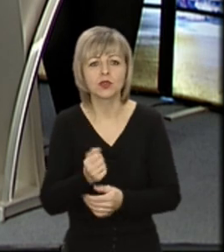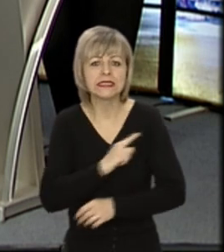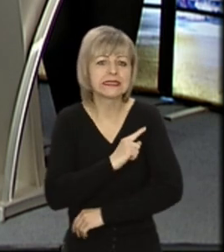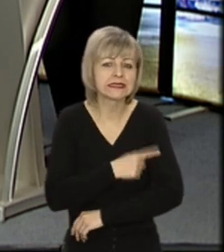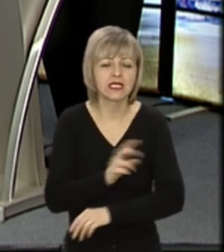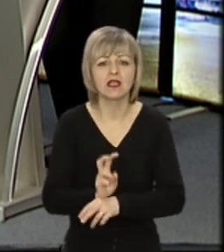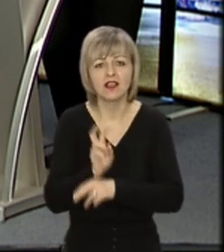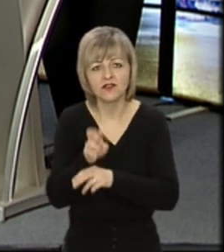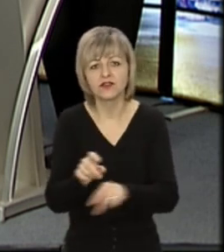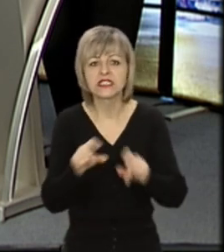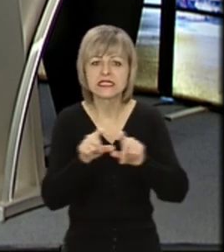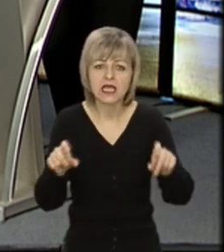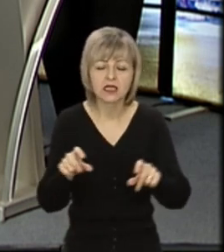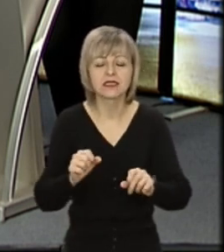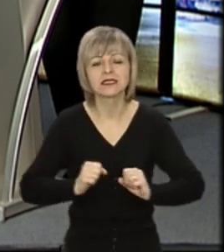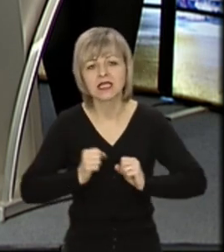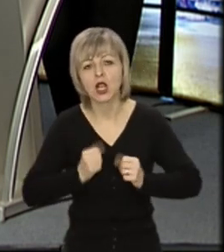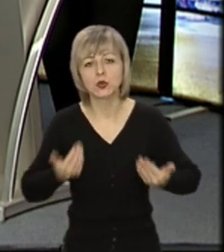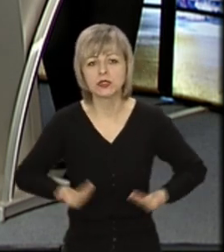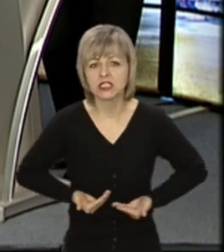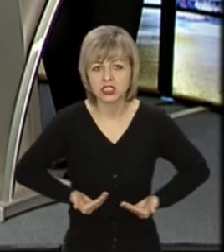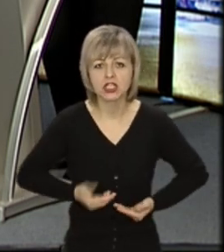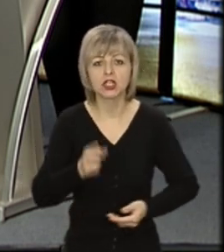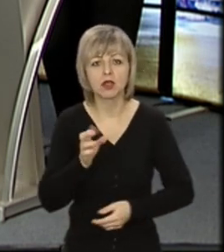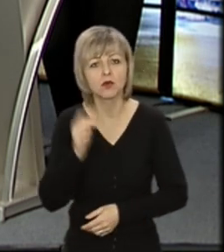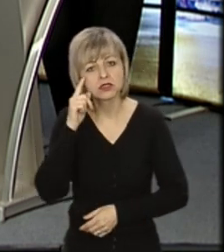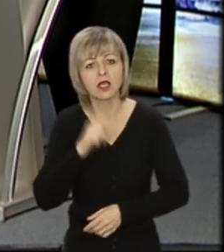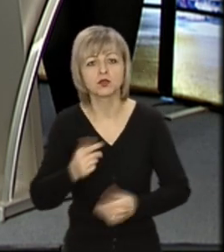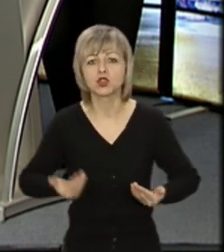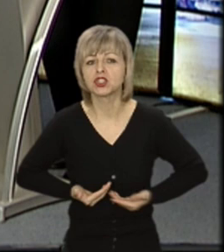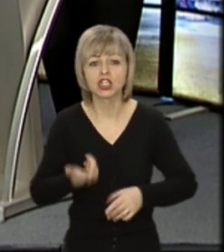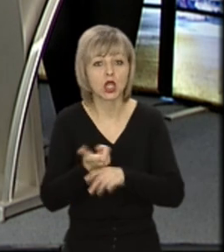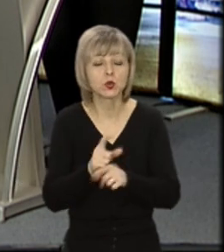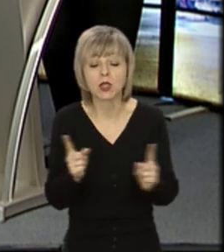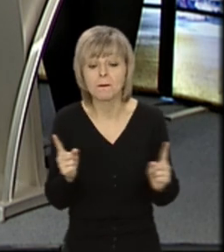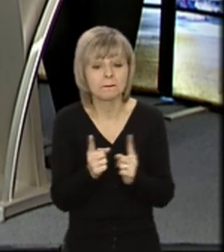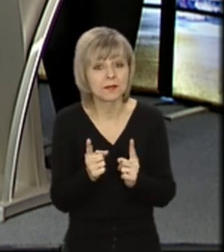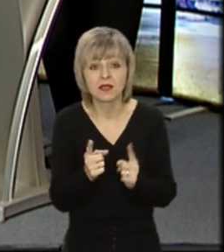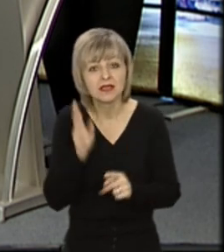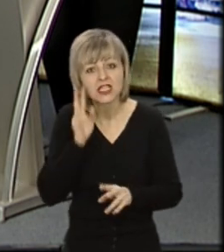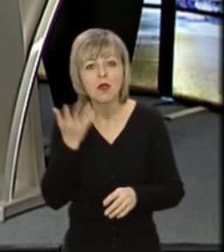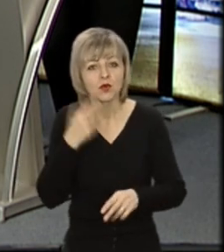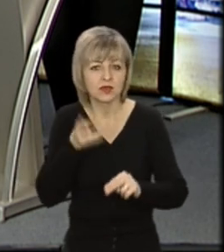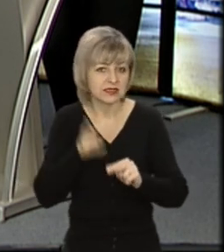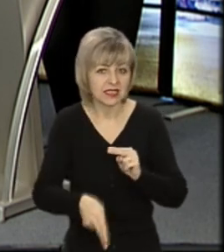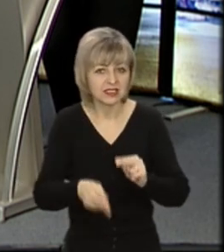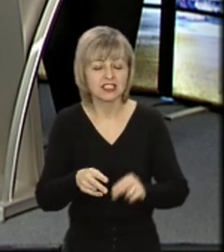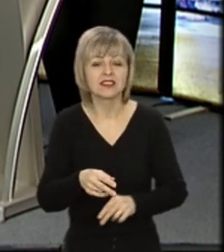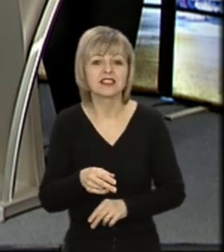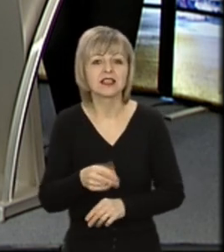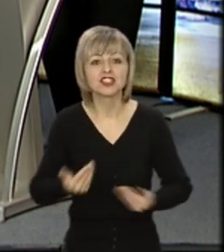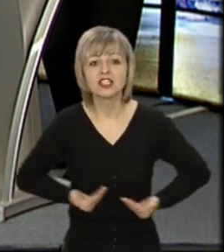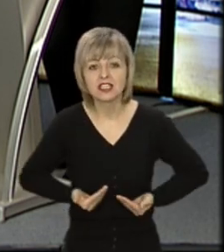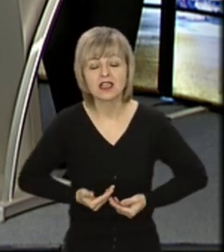заклади, які знаходять в собі сили продовжувати життя. Бо ми знаємо, що, на жаль, життя дуже коротке, ми не знаємо, коли воно обірується. Щодо того, що було в